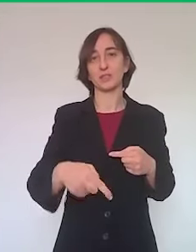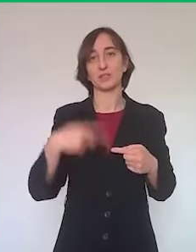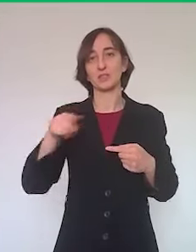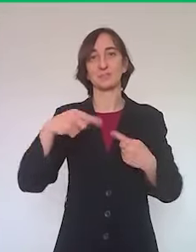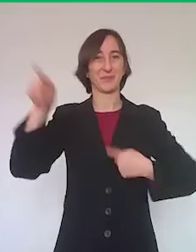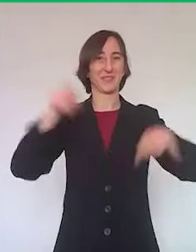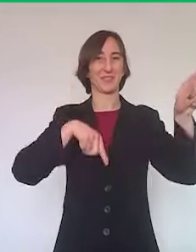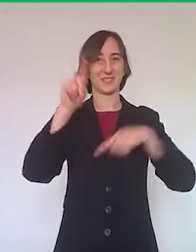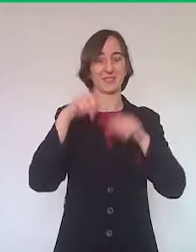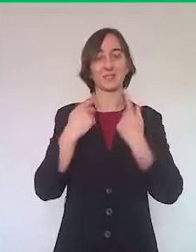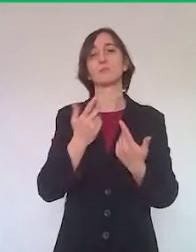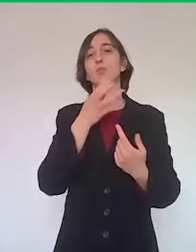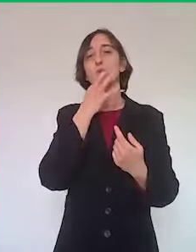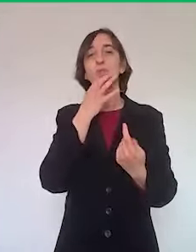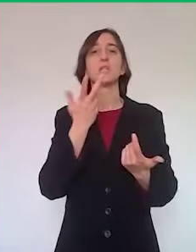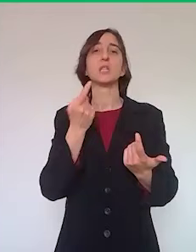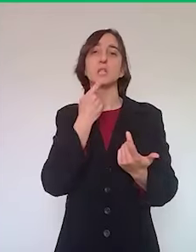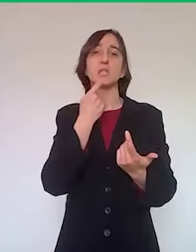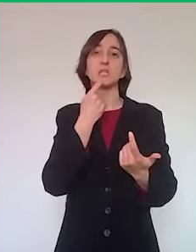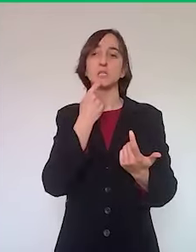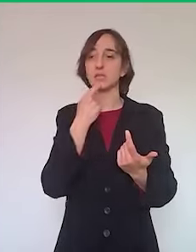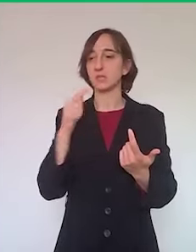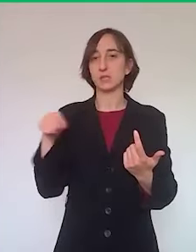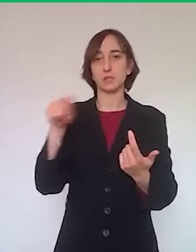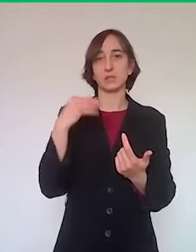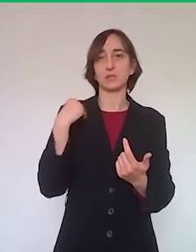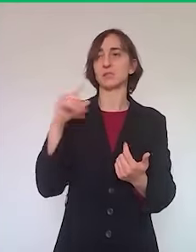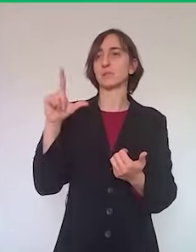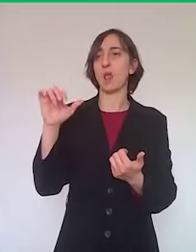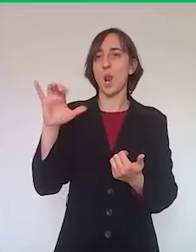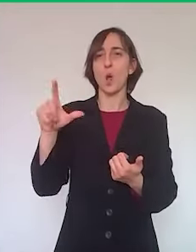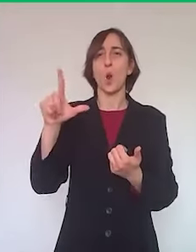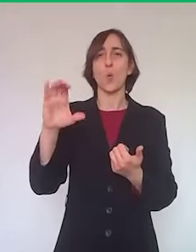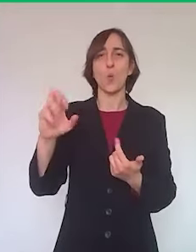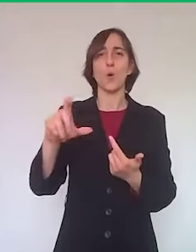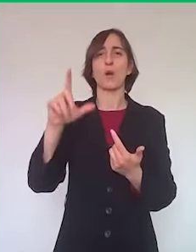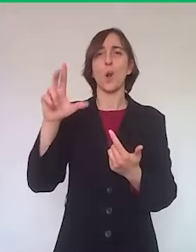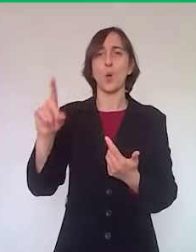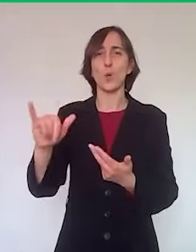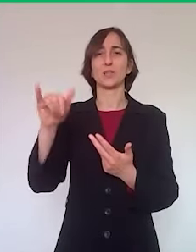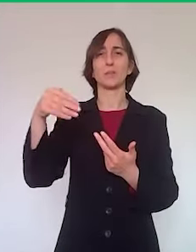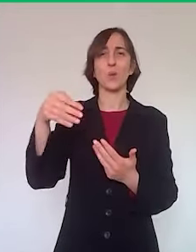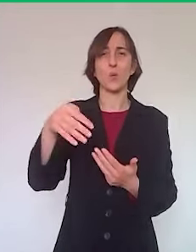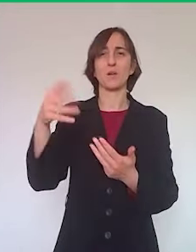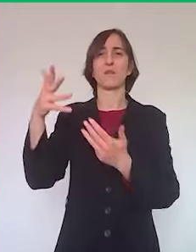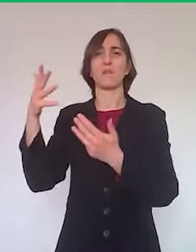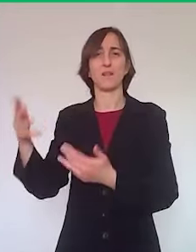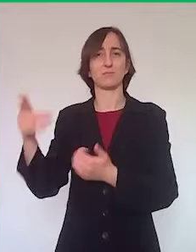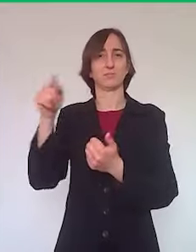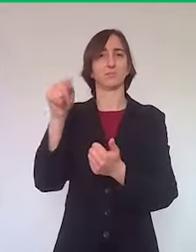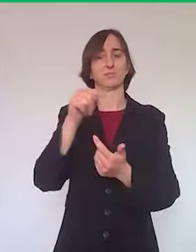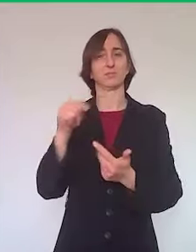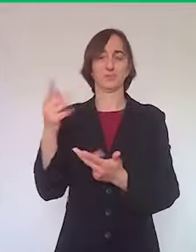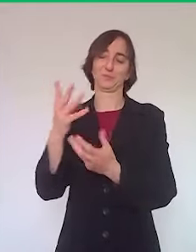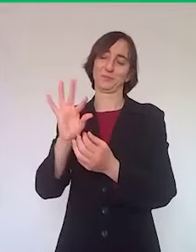a quanti ce lo hanno chiesto, Lello, Luca, Ludi, Manuela, ho selezionato alcune delle domande che sono arrivate,